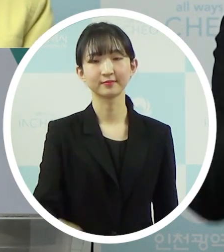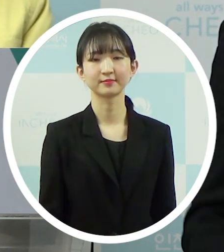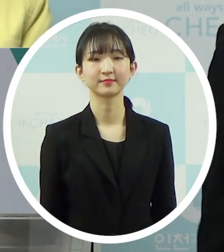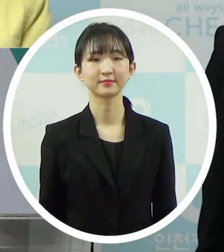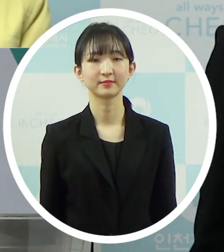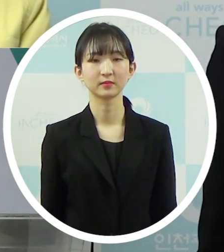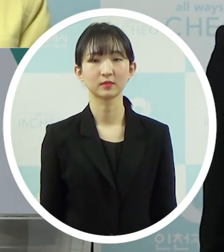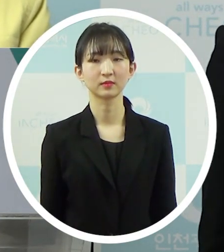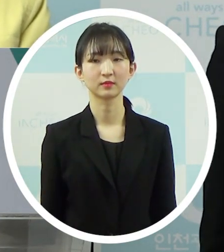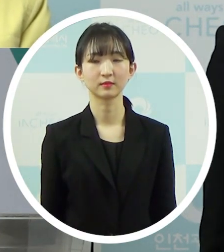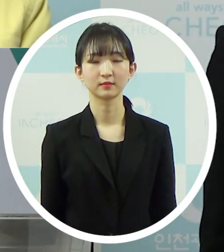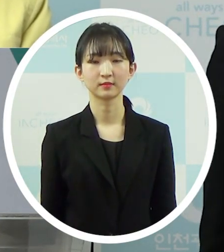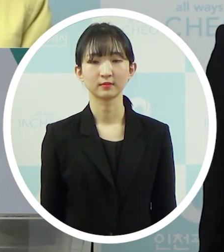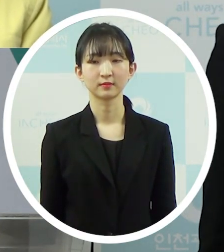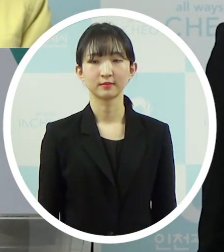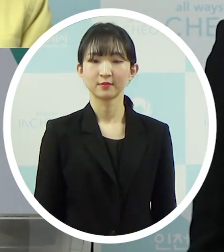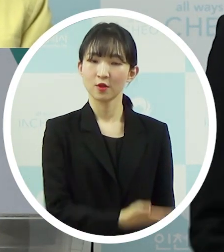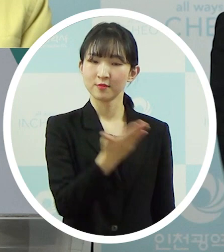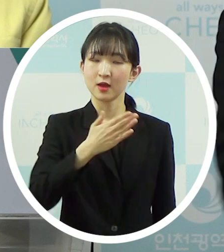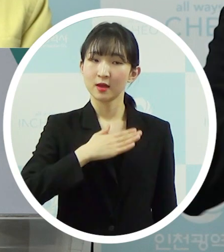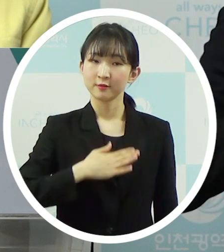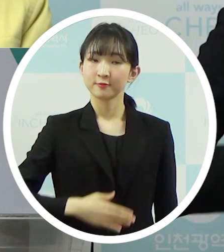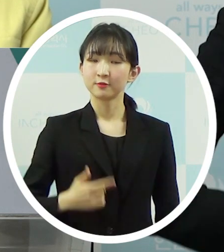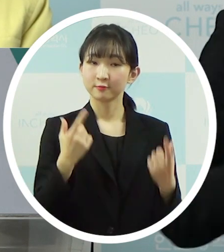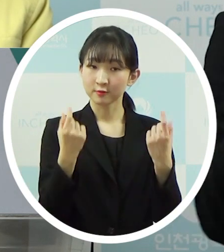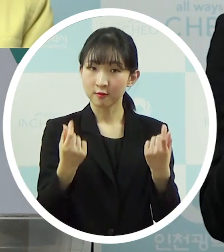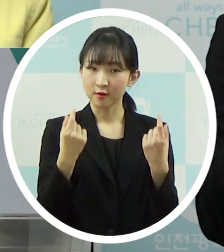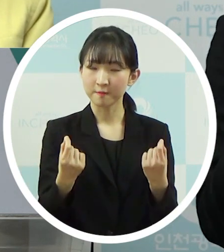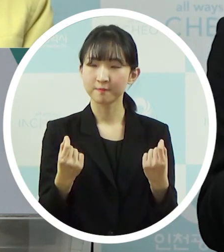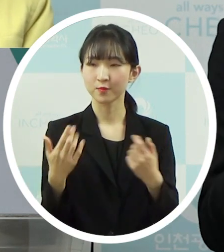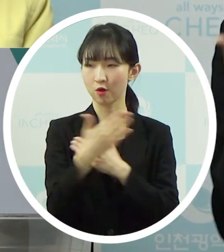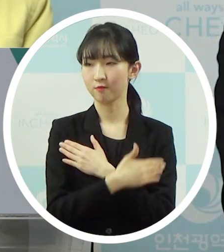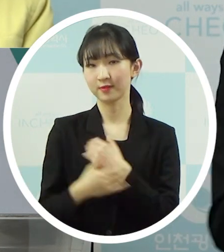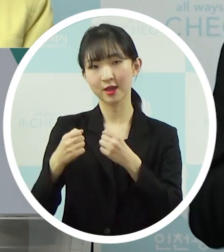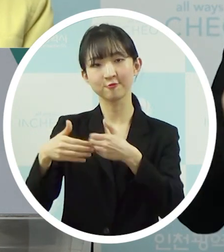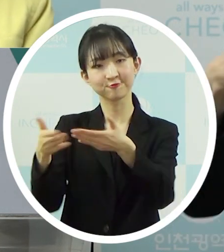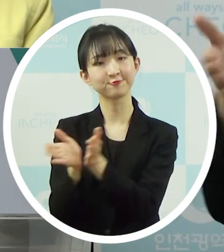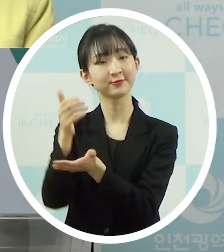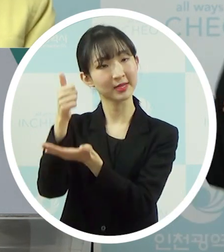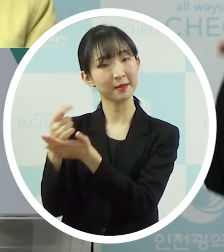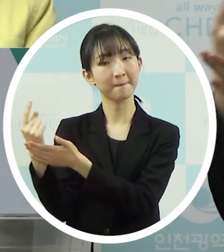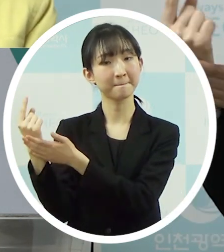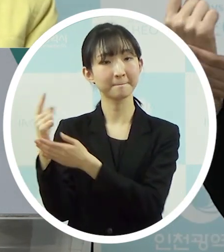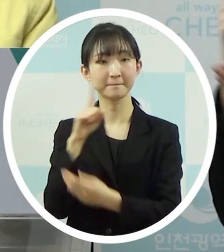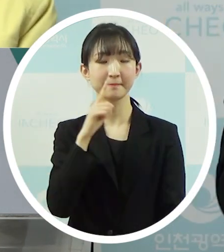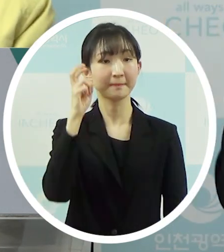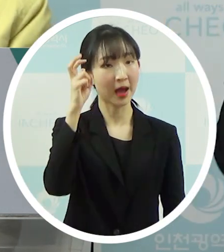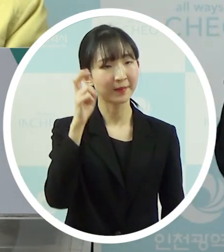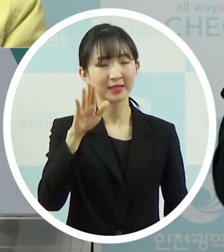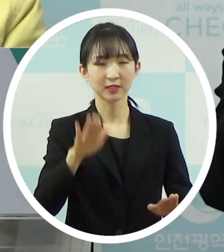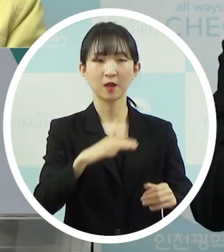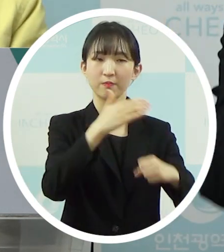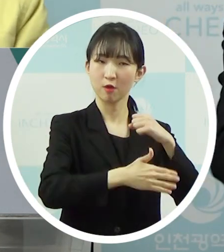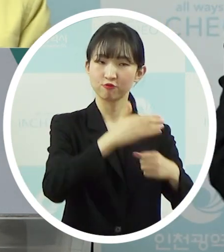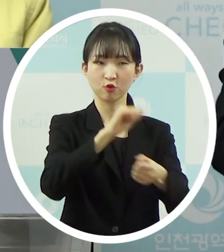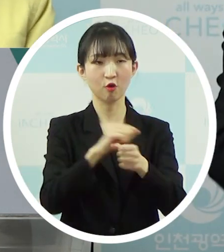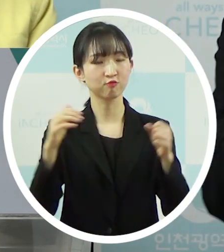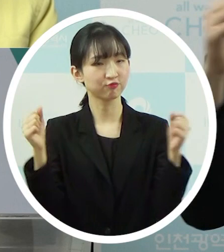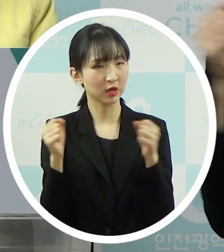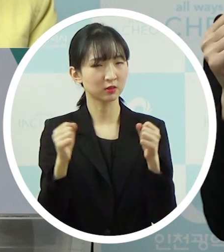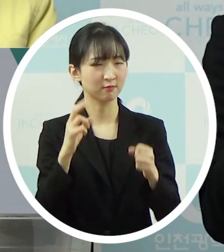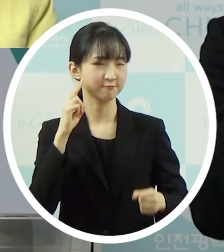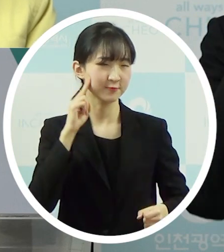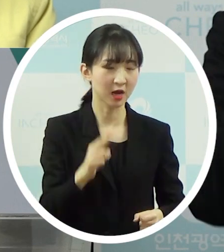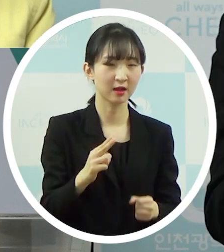전원과 관련해서는 잘 아시는 것처럼 우리 이제 건강국장님이 말씀하시겠습니다만 지금 대구 경북에서 3분 정도 중증